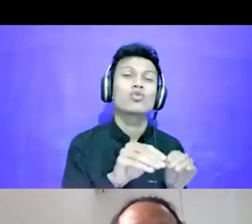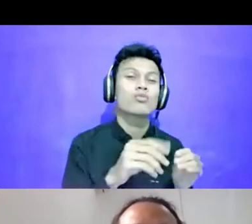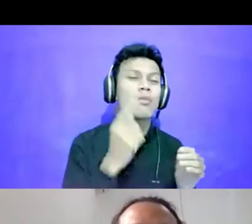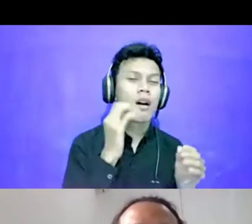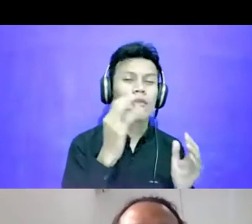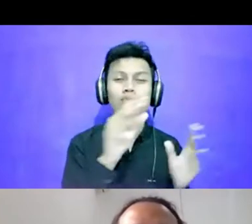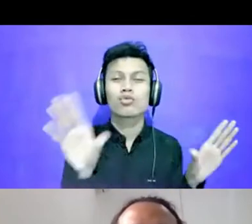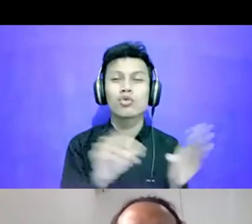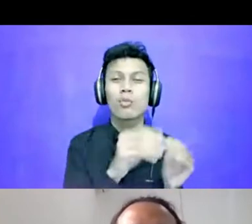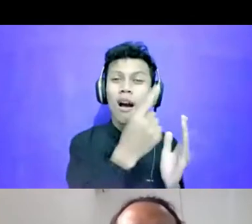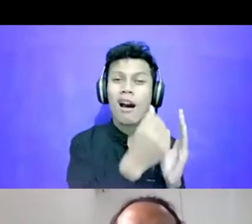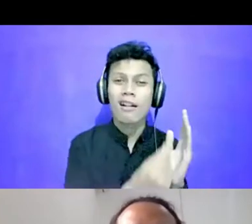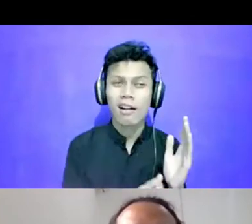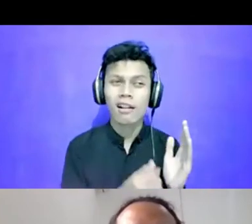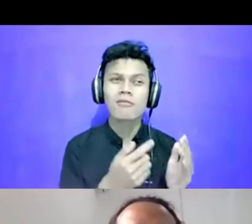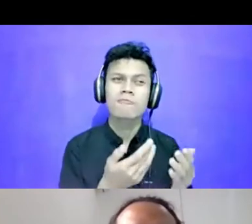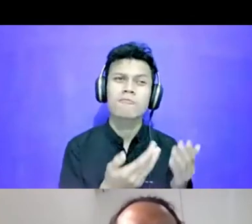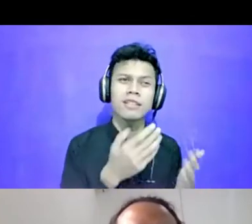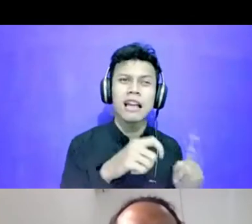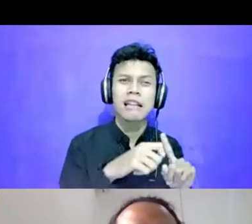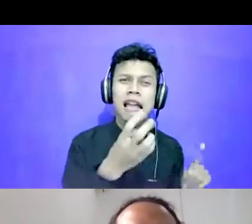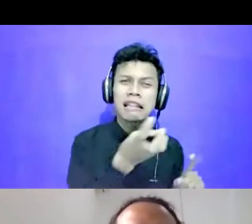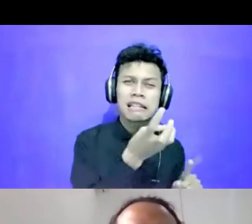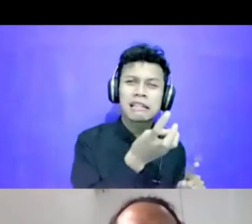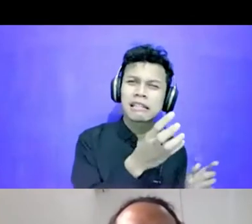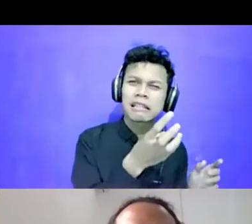Kalau Yang Paling Gede Kita Misalnya Bisa